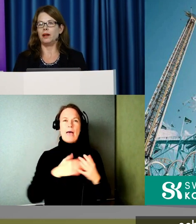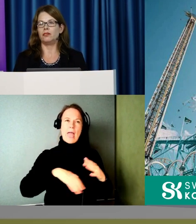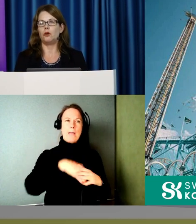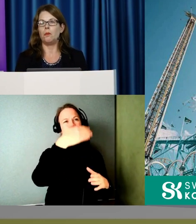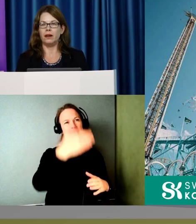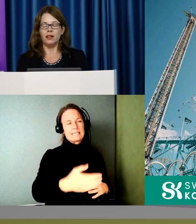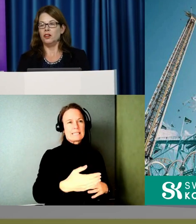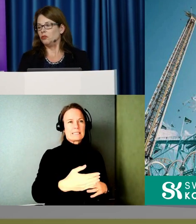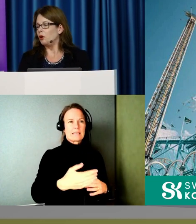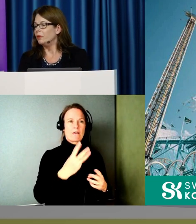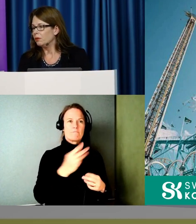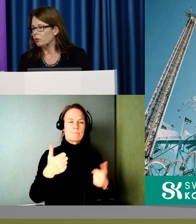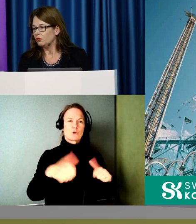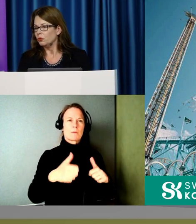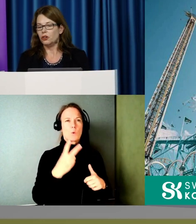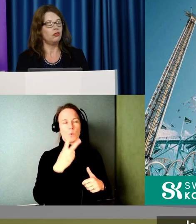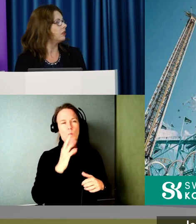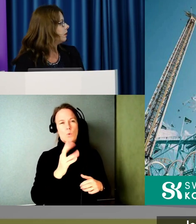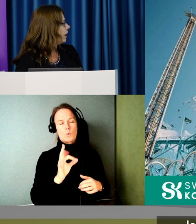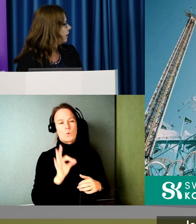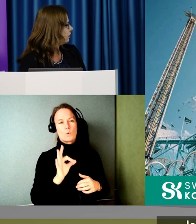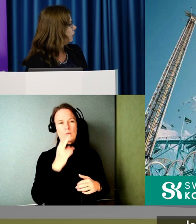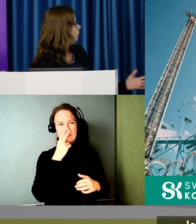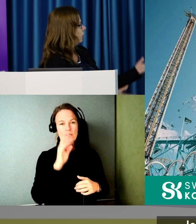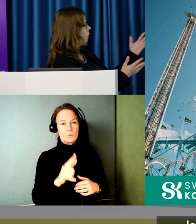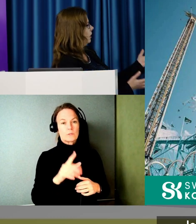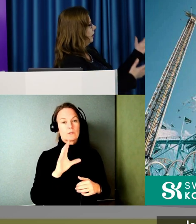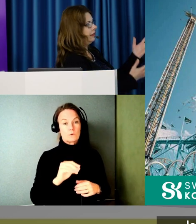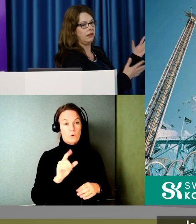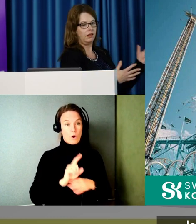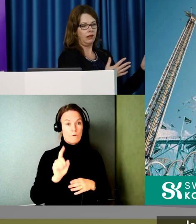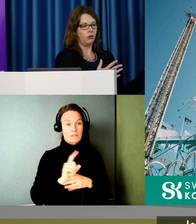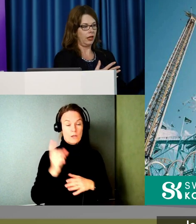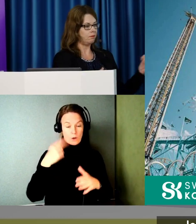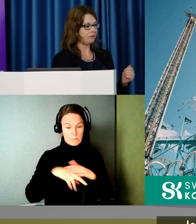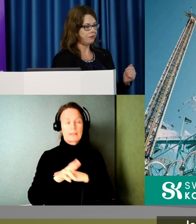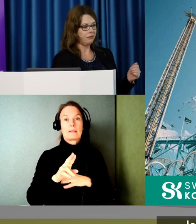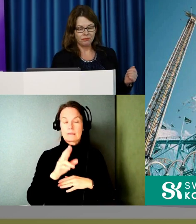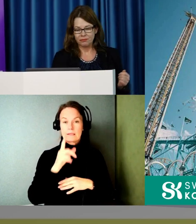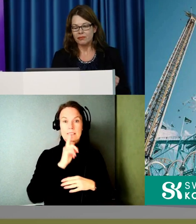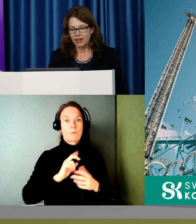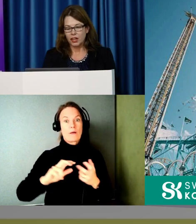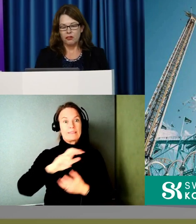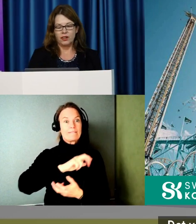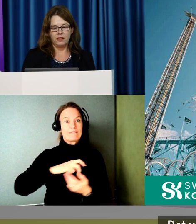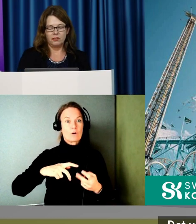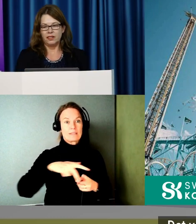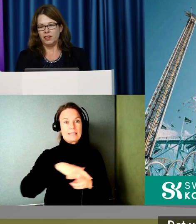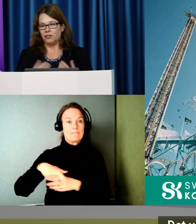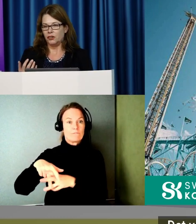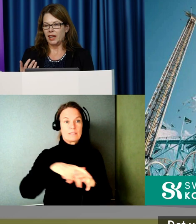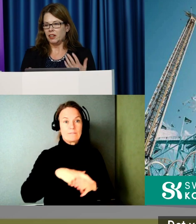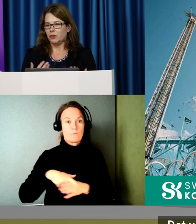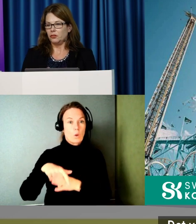webbshopparna som man kommer in på? Jo, jag tycker ibland att det känns som att man kommer in i ett litet tivoli. För att